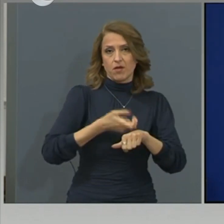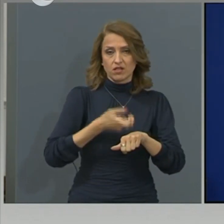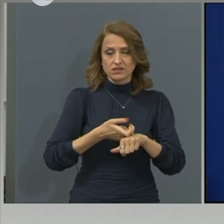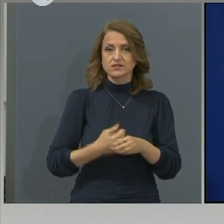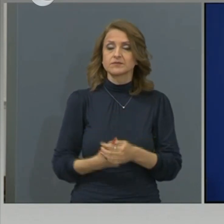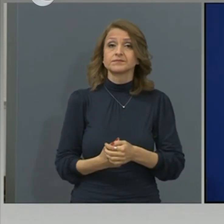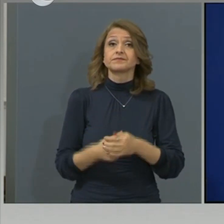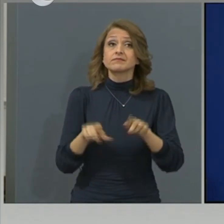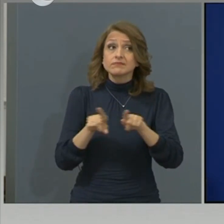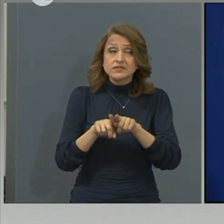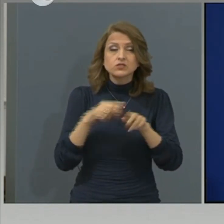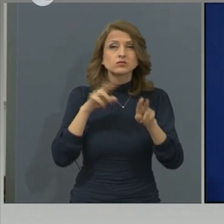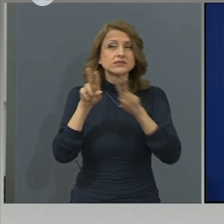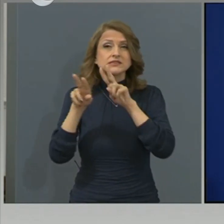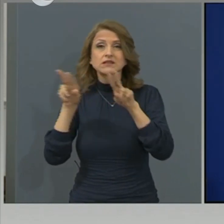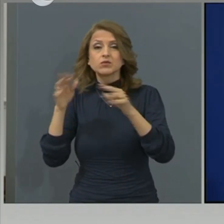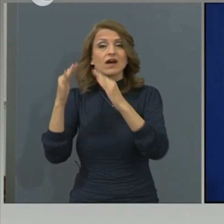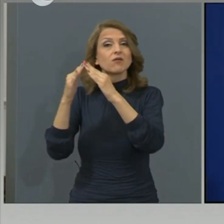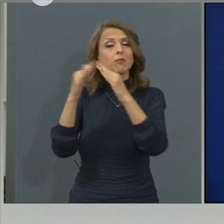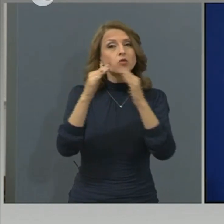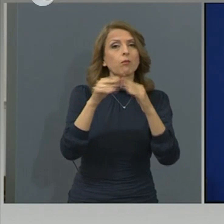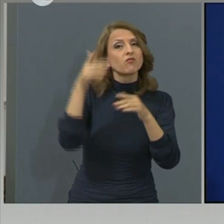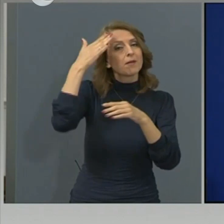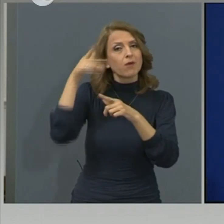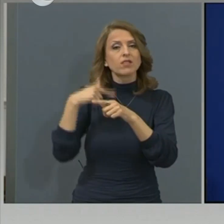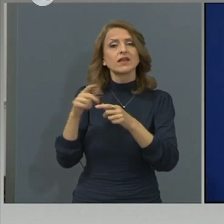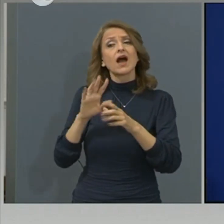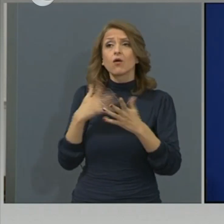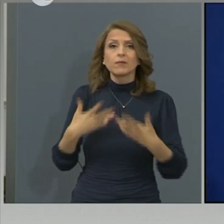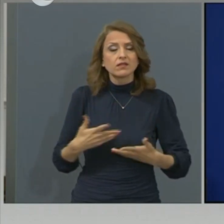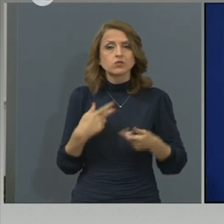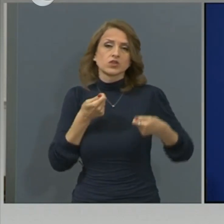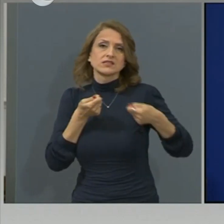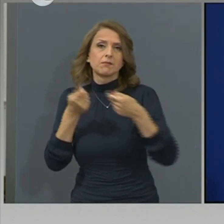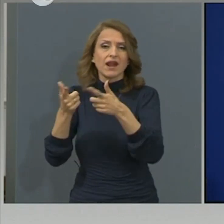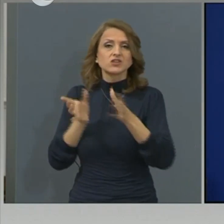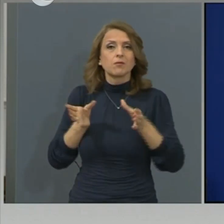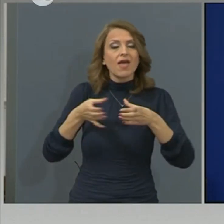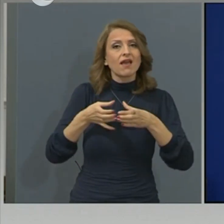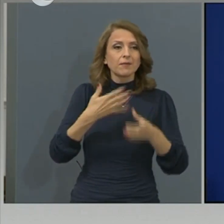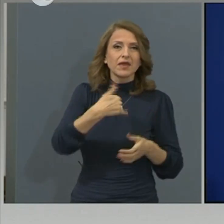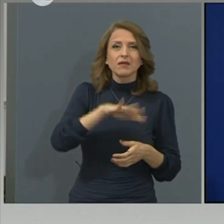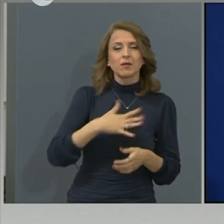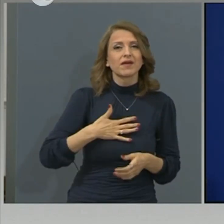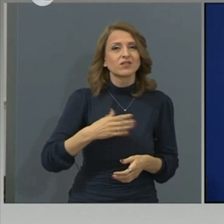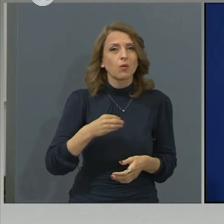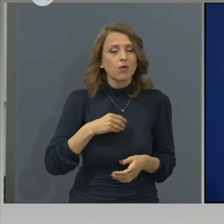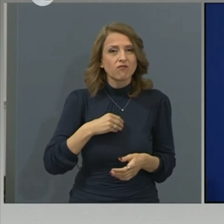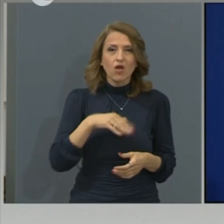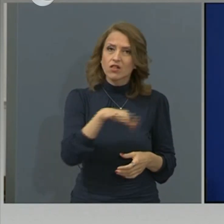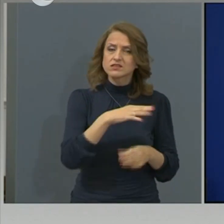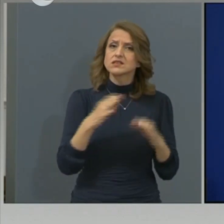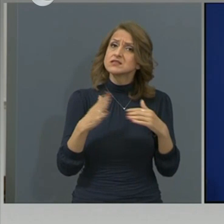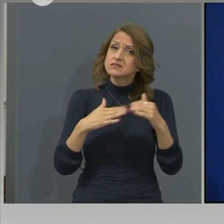Също така, наблюдаваните по домовете изпращаме мобилни екипи, благодарение на нашите доброволци, квалифицирани